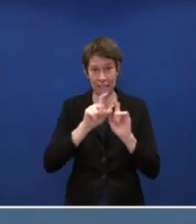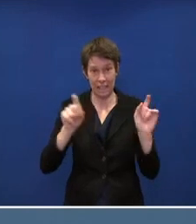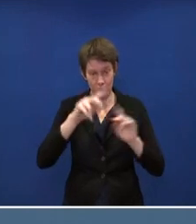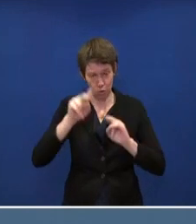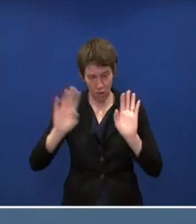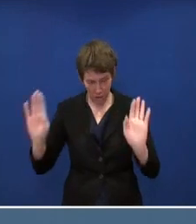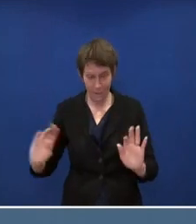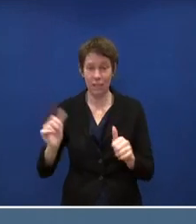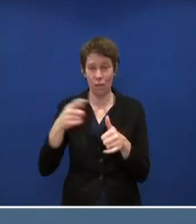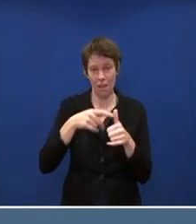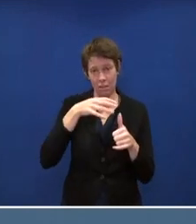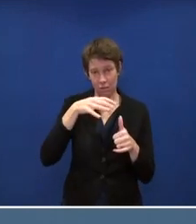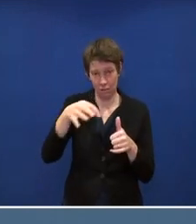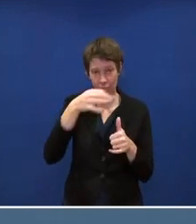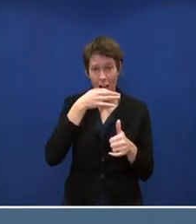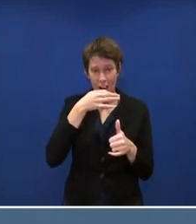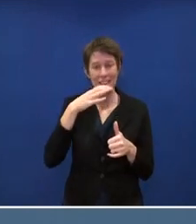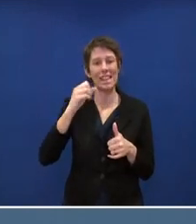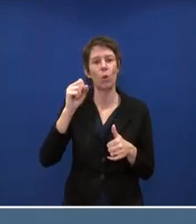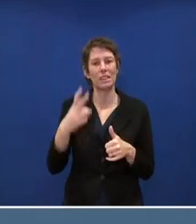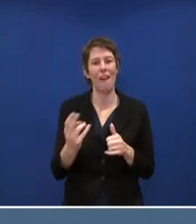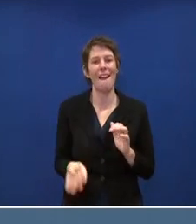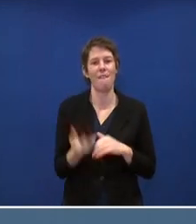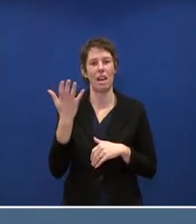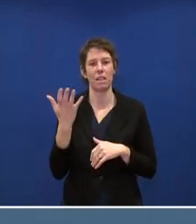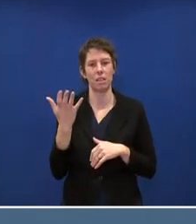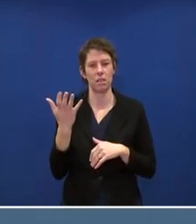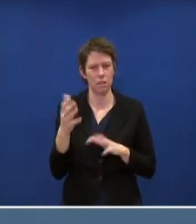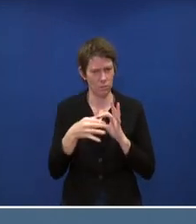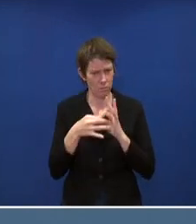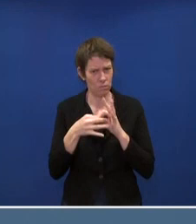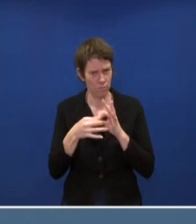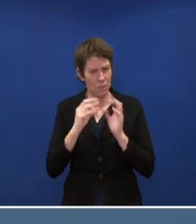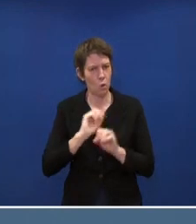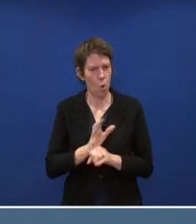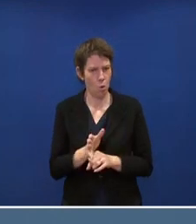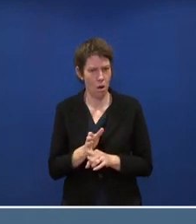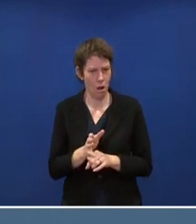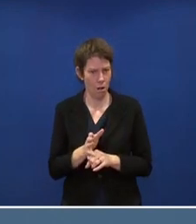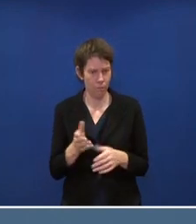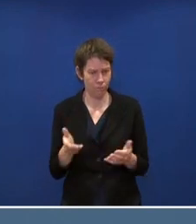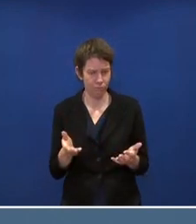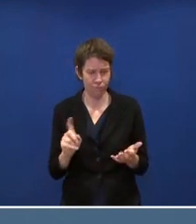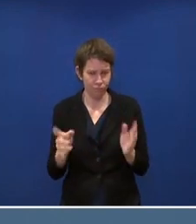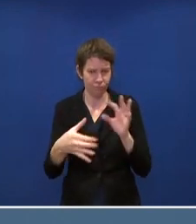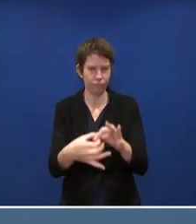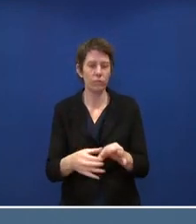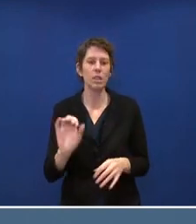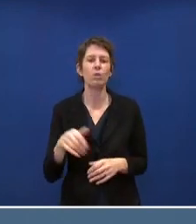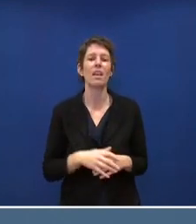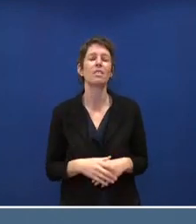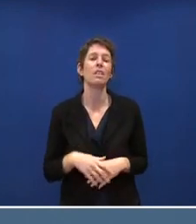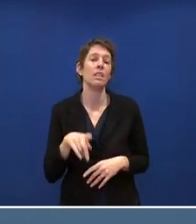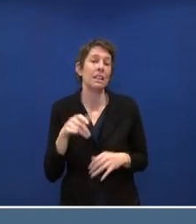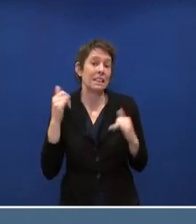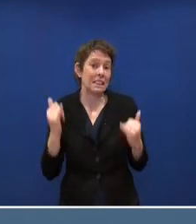den CO2-Effekten durch die Corona-Pandemie. Hier handelt es